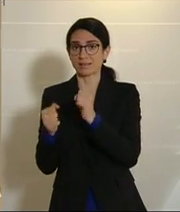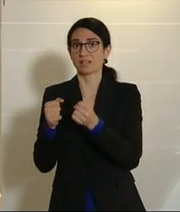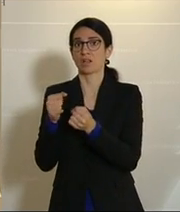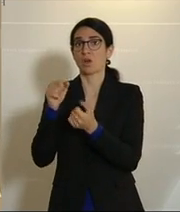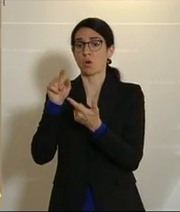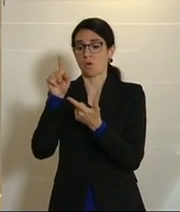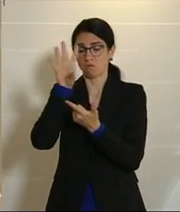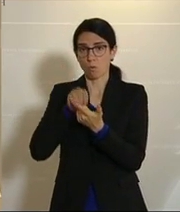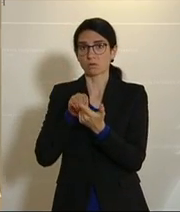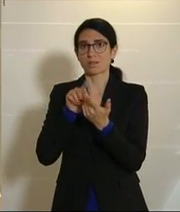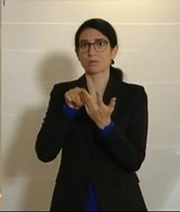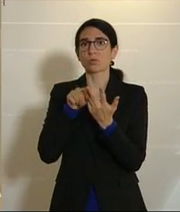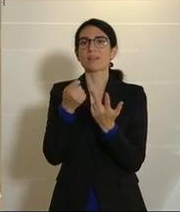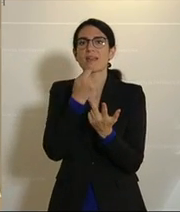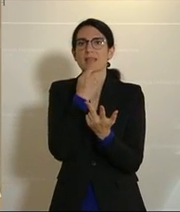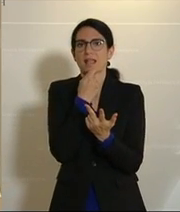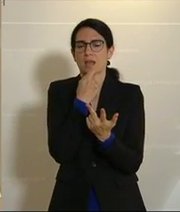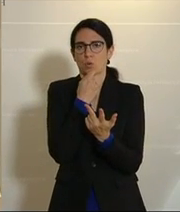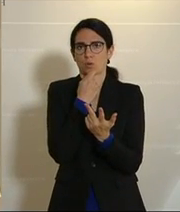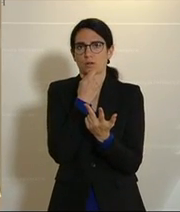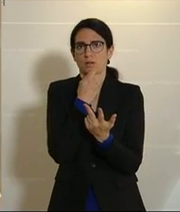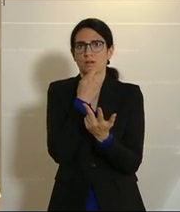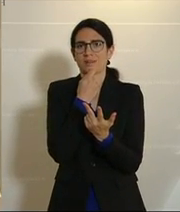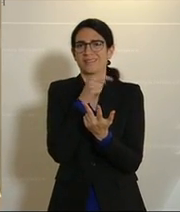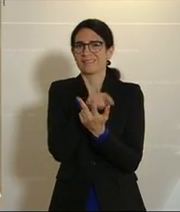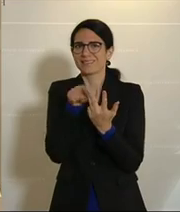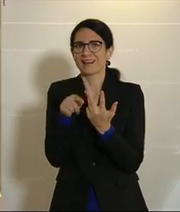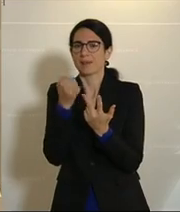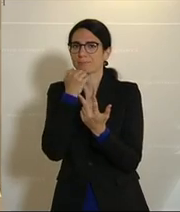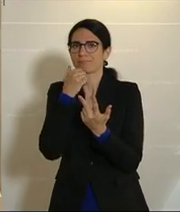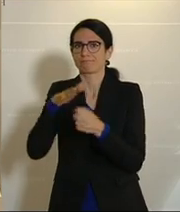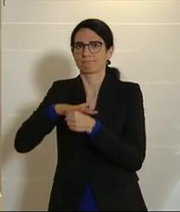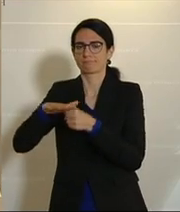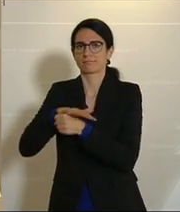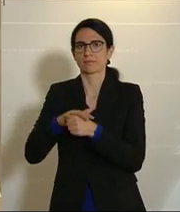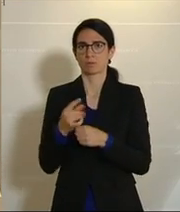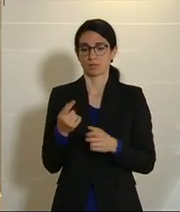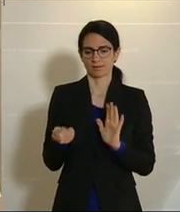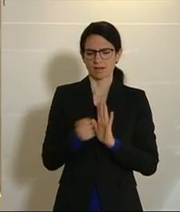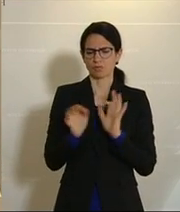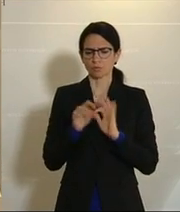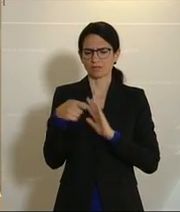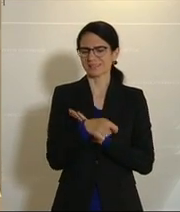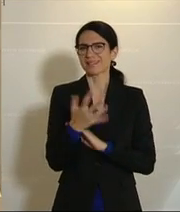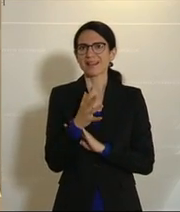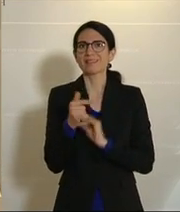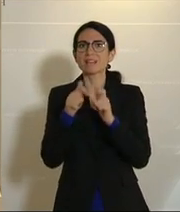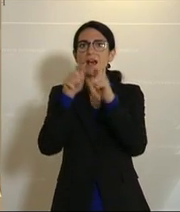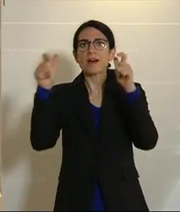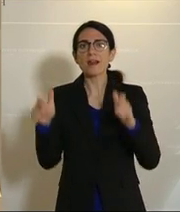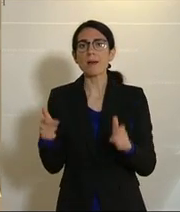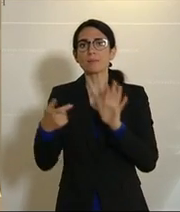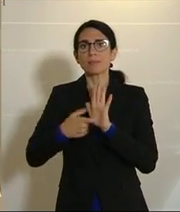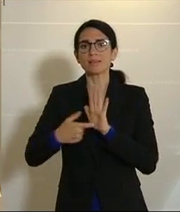Wohnen, aber auch die Ernährung. Das sind nicht Dinge, die man kauft oder investiert. Das sind natürlich Rahmenbedingungen,